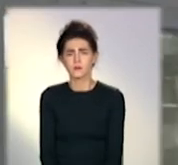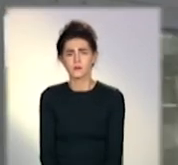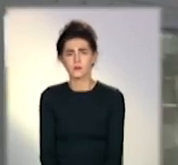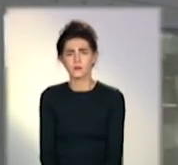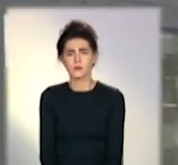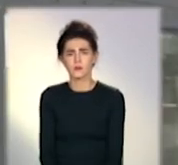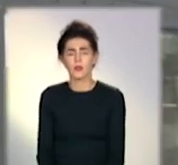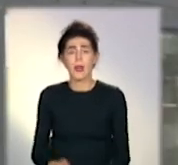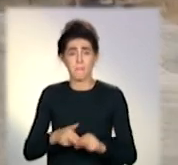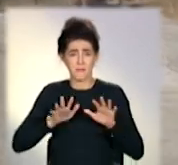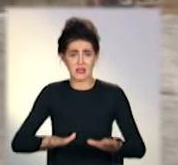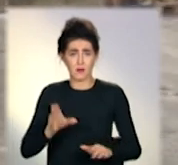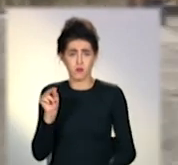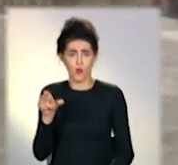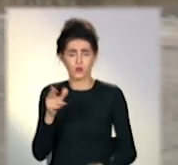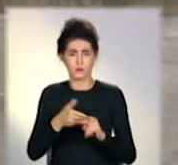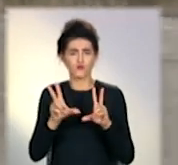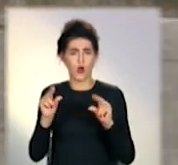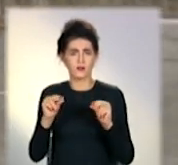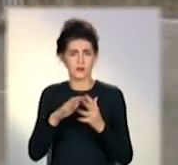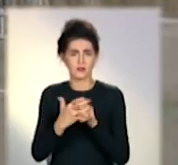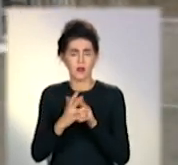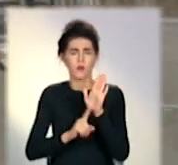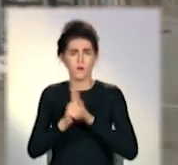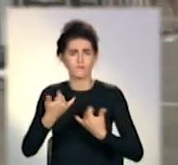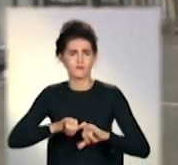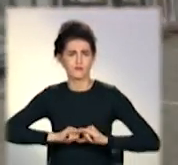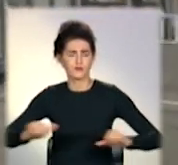Пункт пропуску в щасті зводять рекордними темпами.